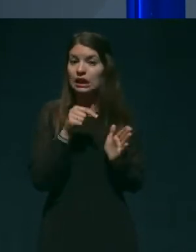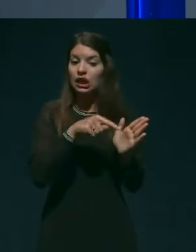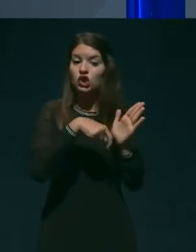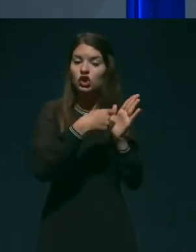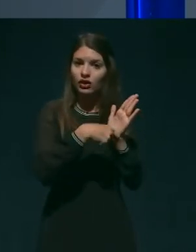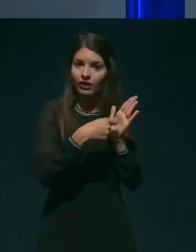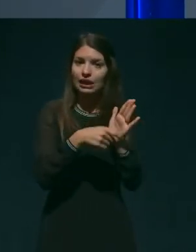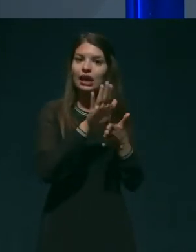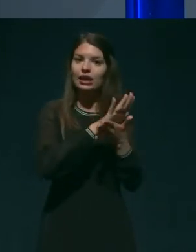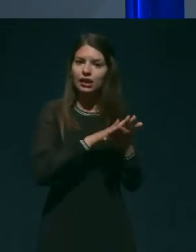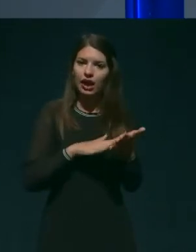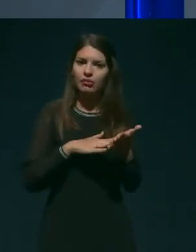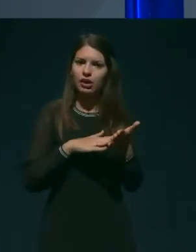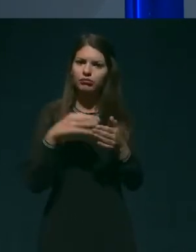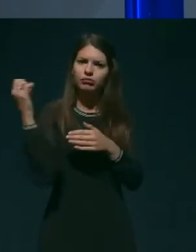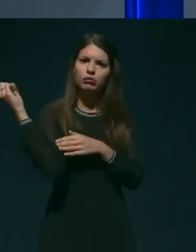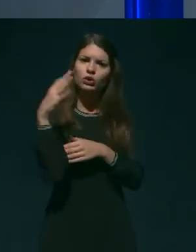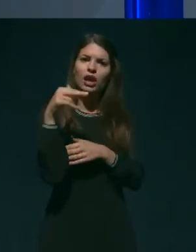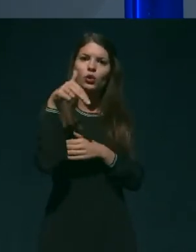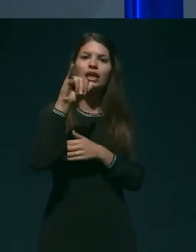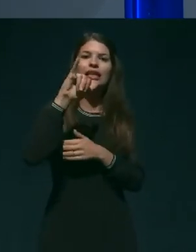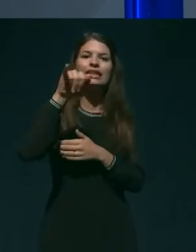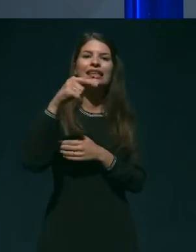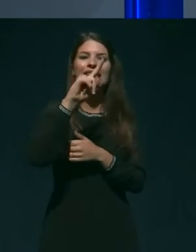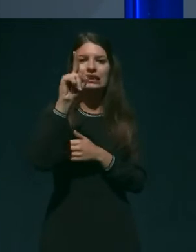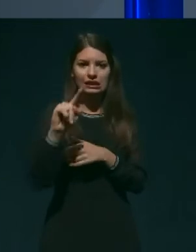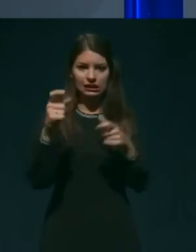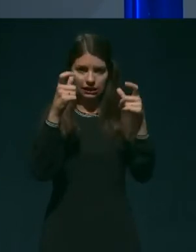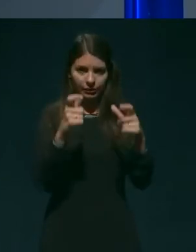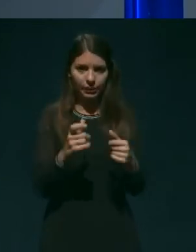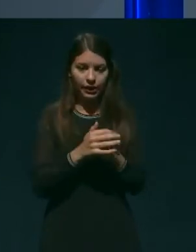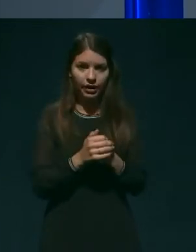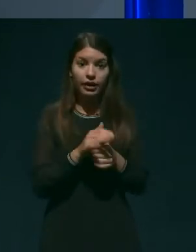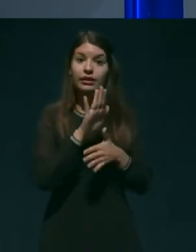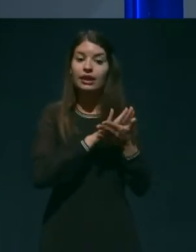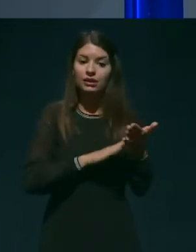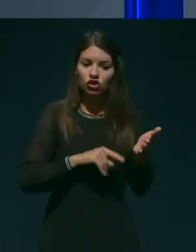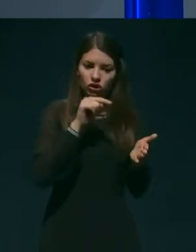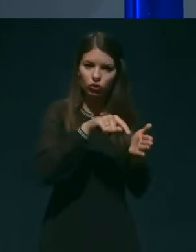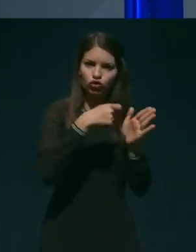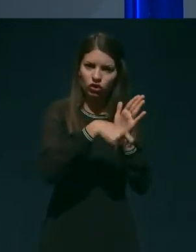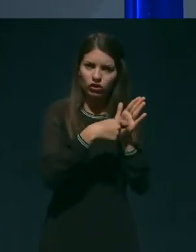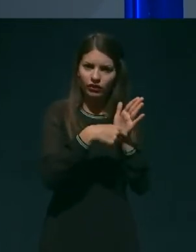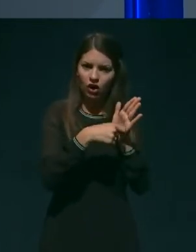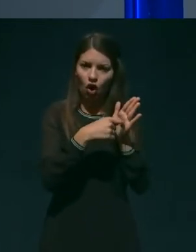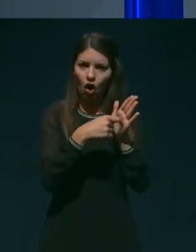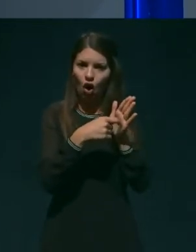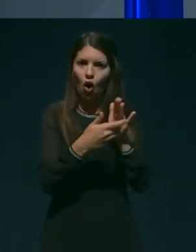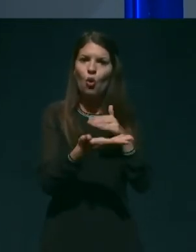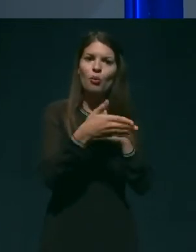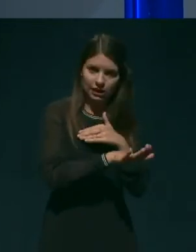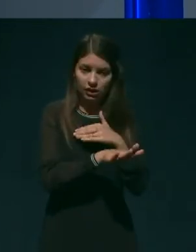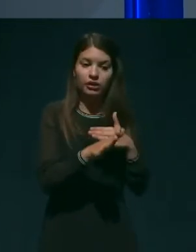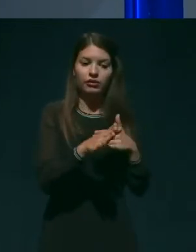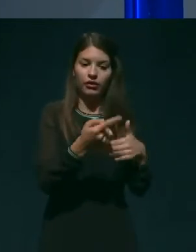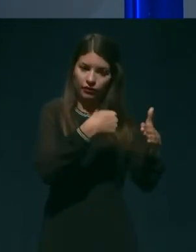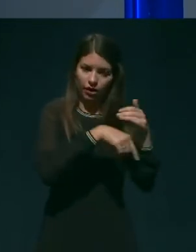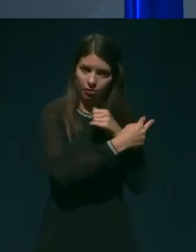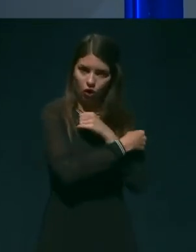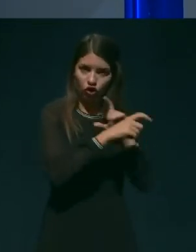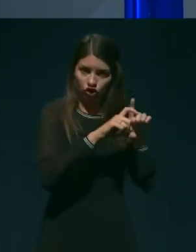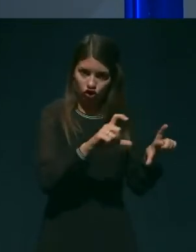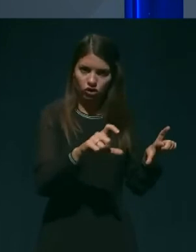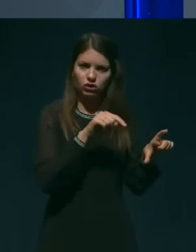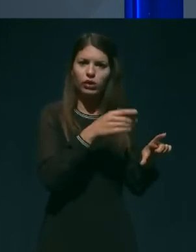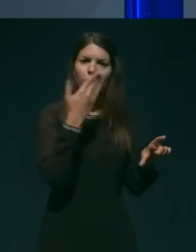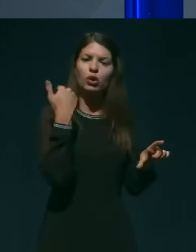posredoval NIAZ, na začetku je bila ta številka, torej umrlih oskrbovancev, ki so umrli, in nakon bi deset,